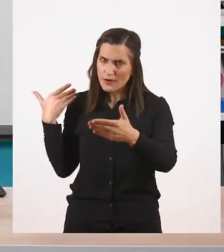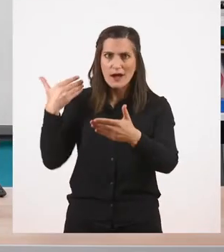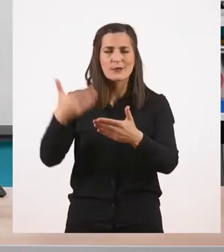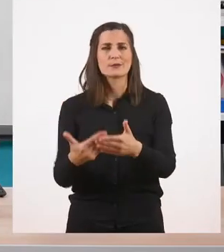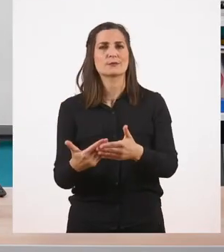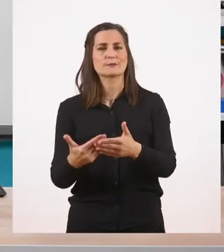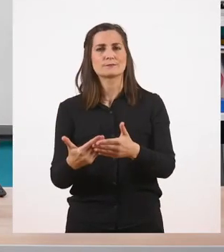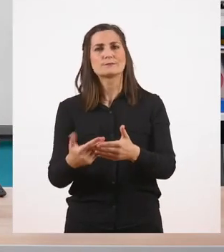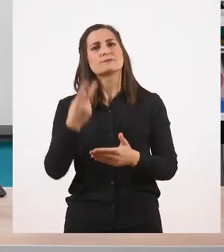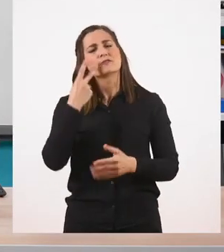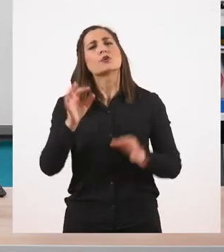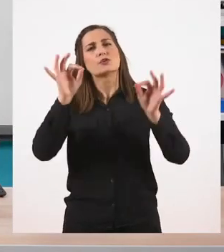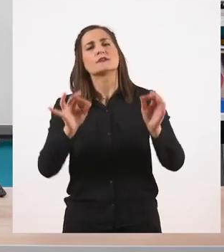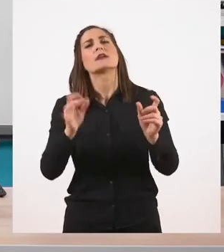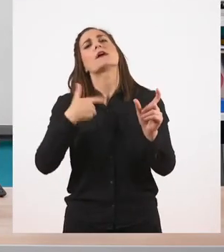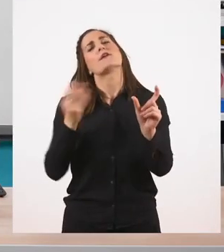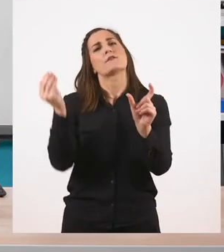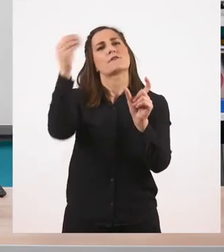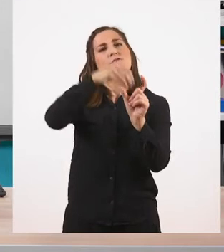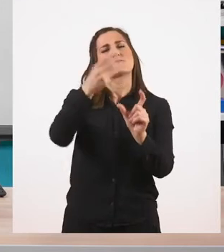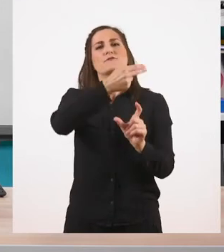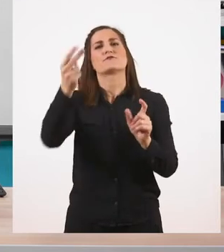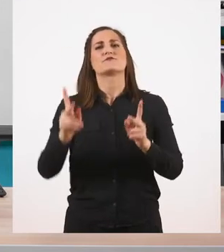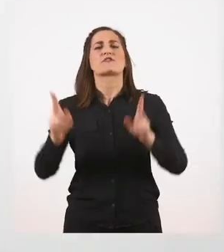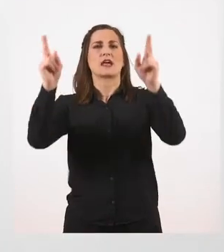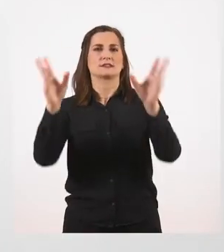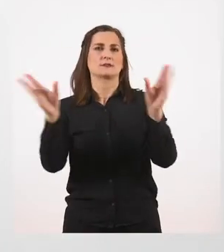Έχουμε μία επιρρηματική έκφραση χρόνου, παιδιά.